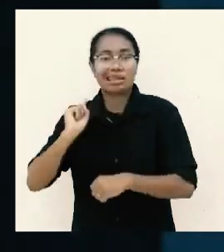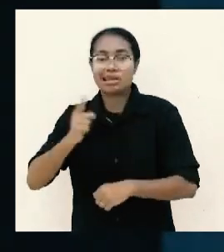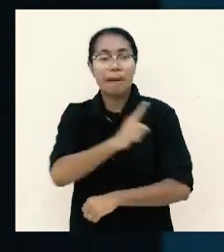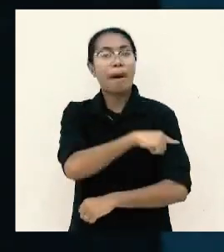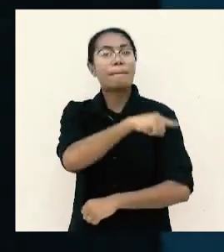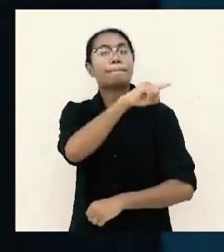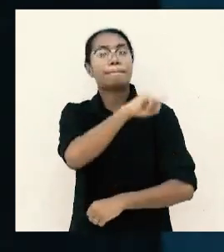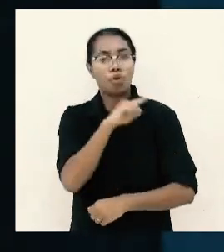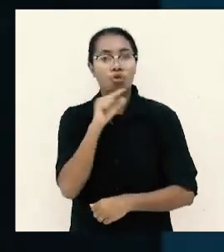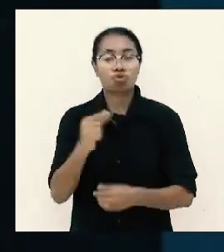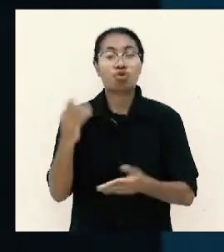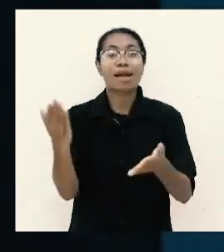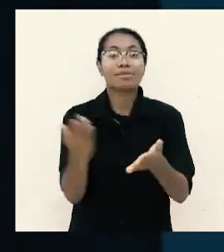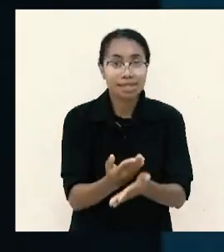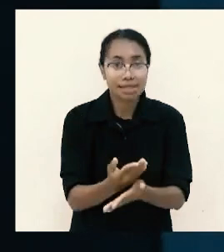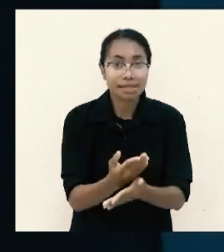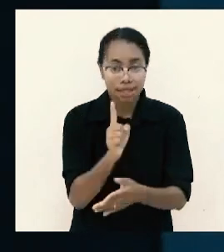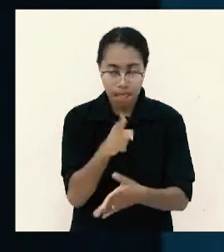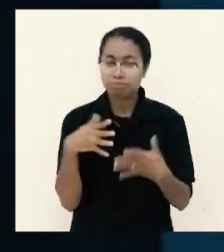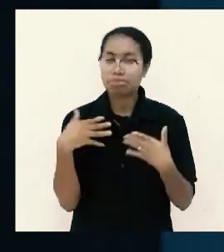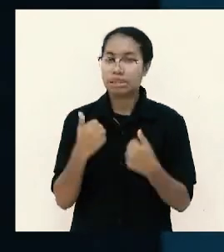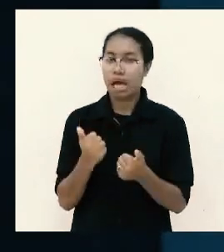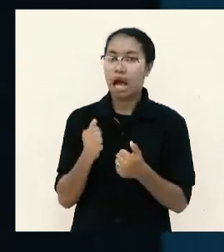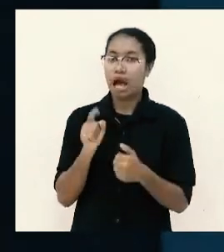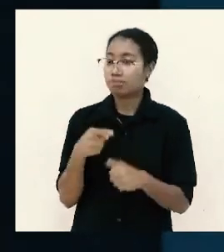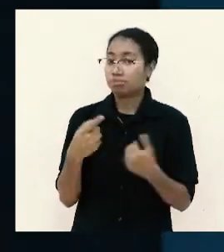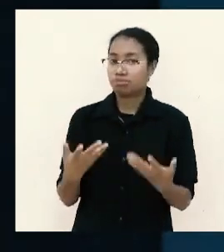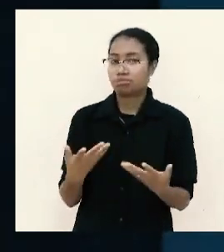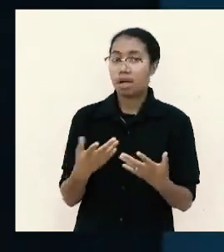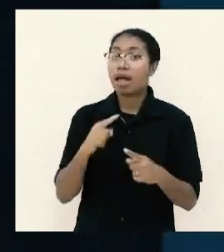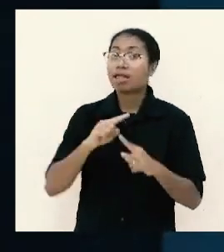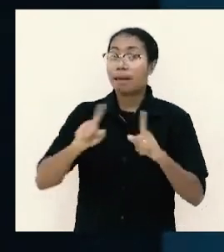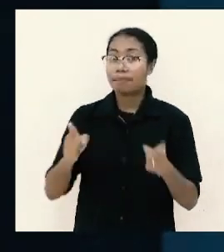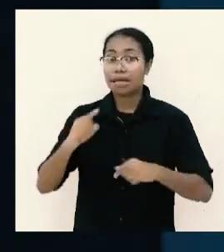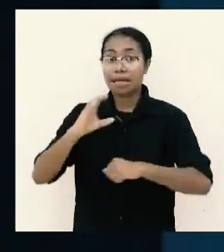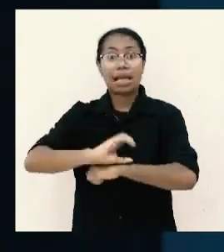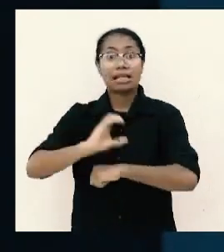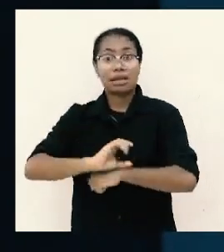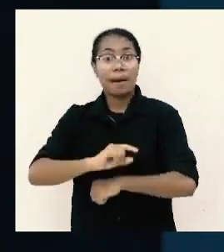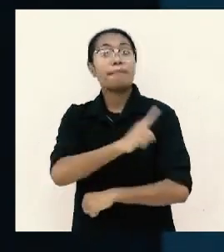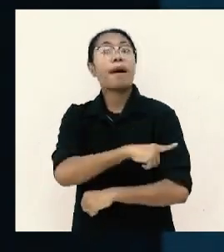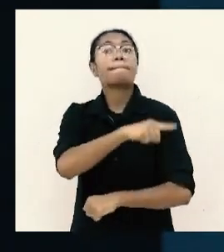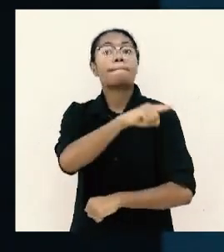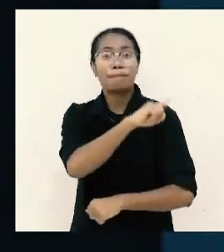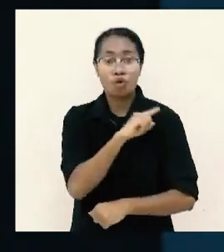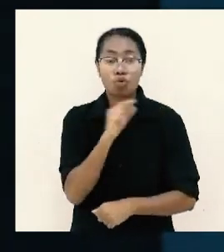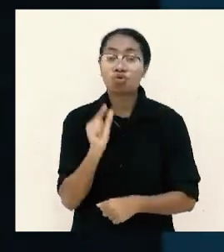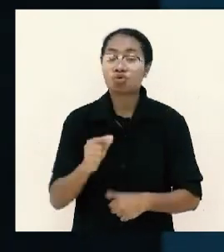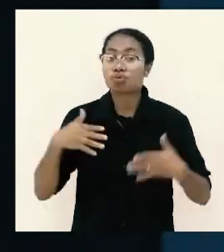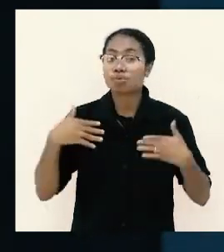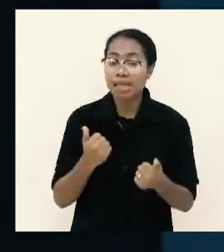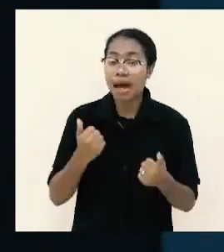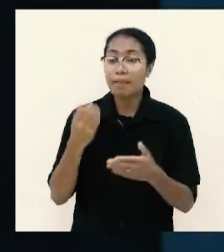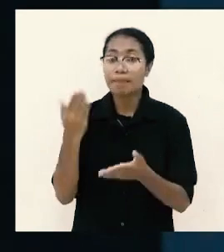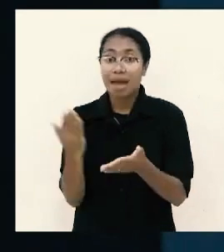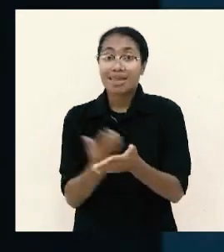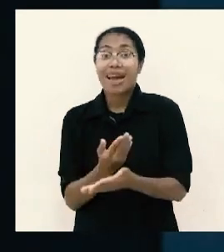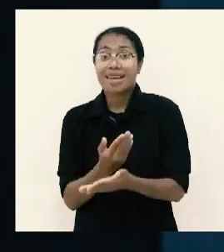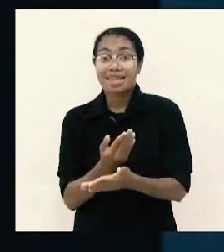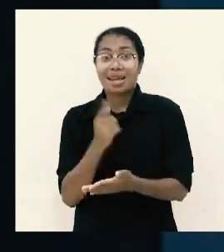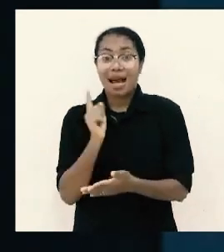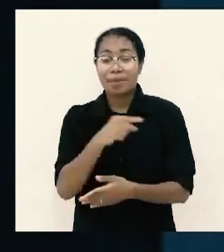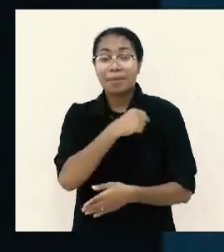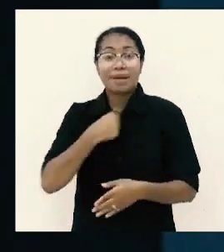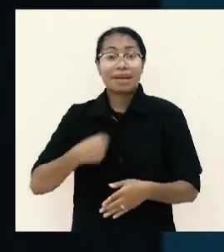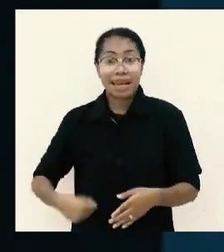ya sudah mau bagaimana lagi tapi kalau gerejanya mampu tapi tidak membiayai sampai pendeta